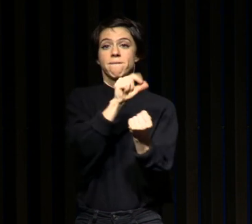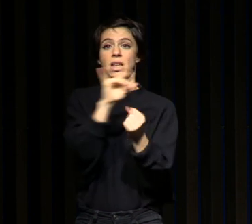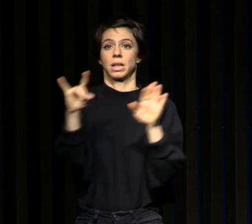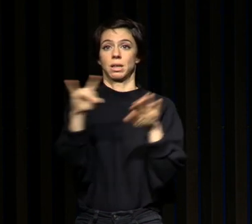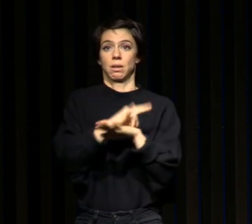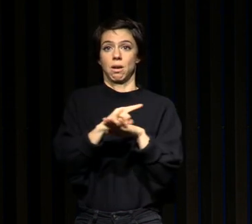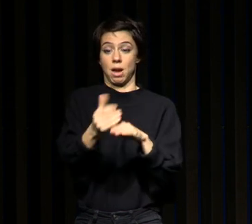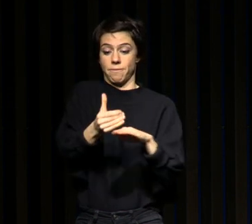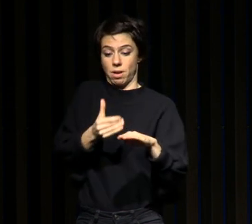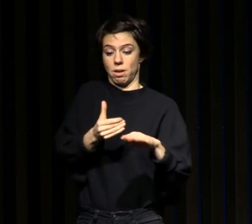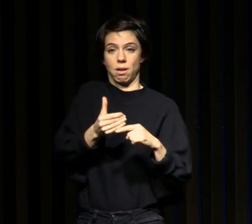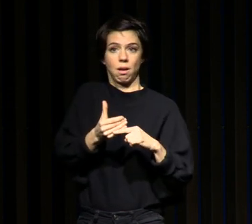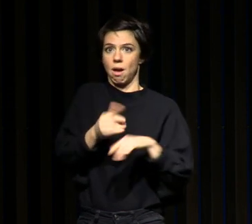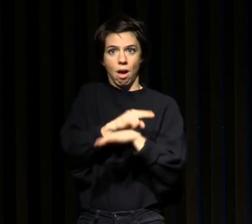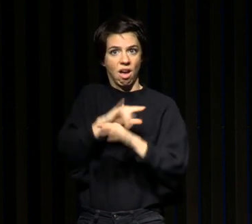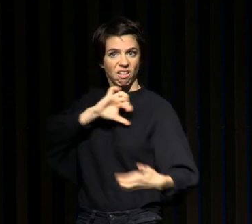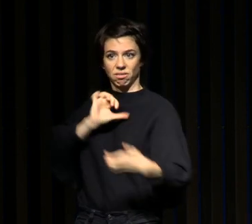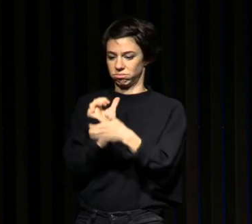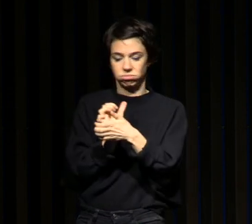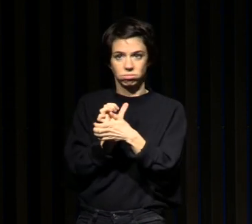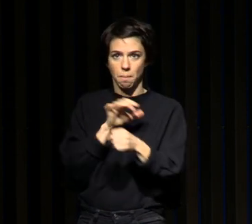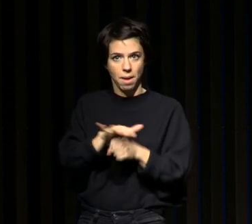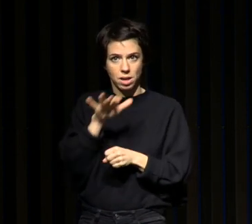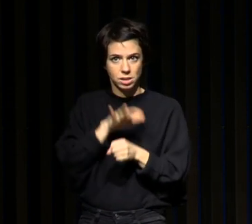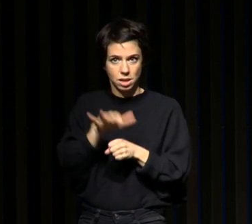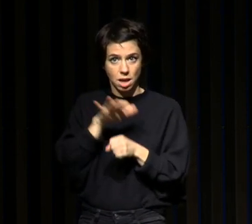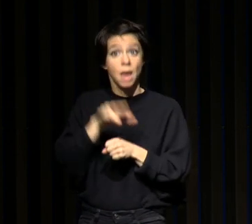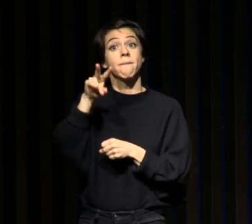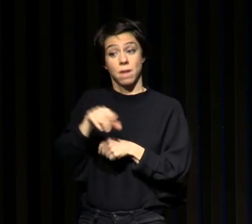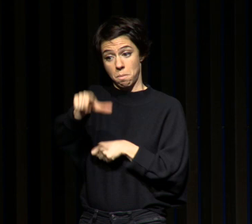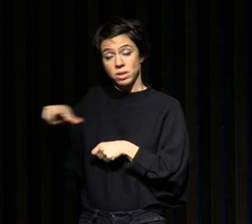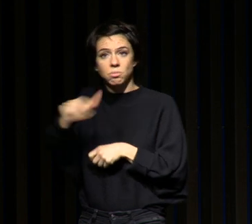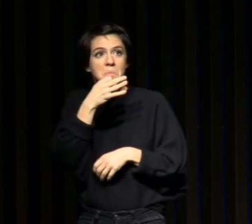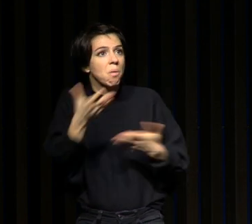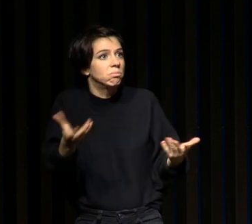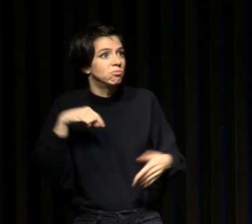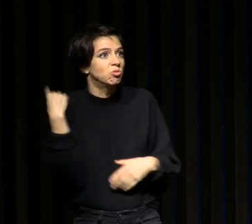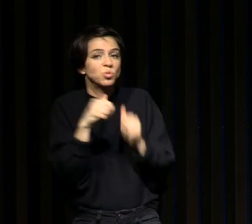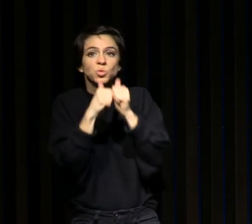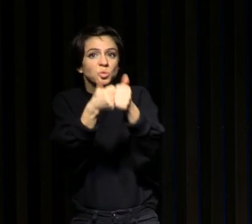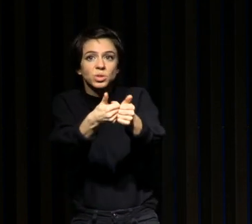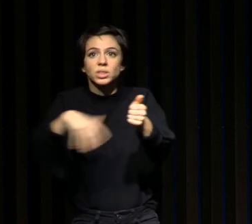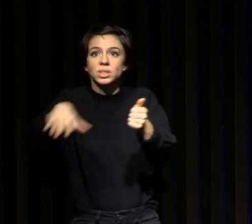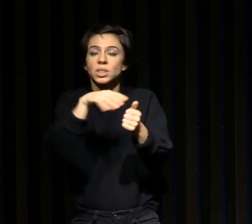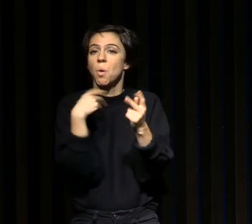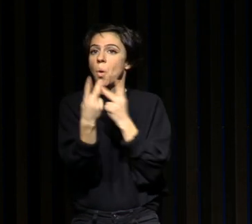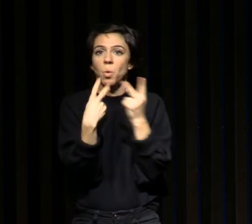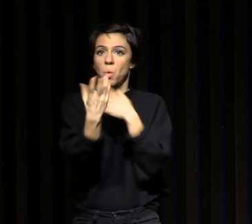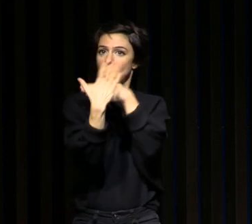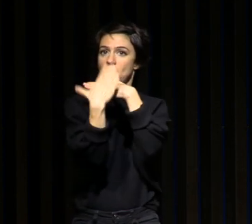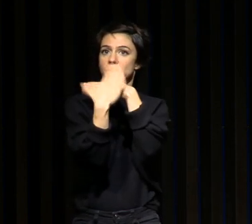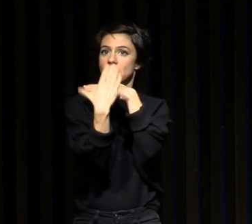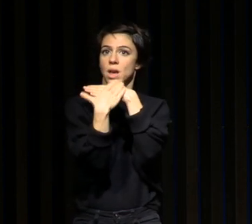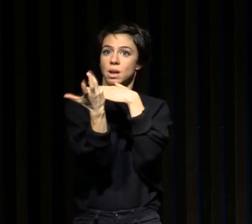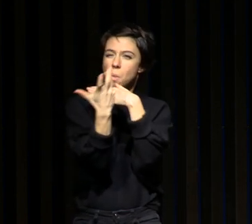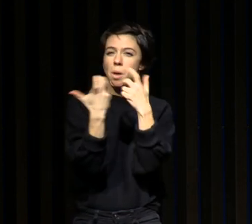interrogeant les gens, les gens nous ont dit qu'en fait, ils suivaient les conseils de bison futé, qui étaient d'essayer de partir très tard la nuit pour éviter